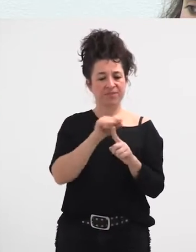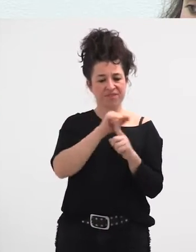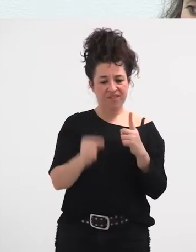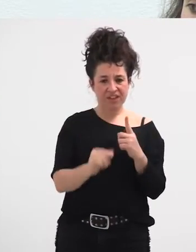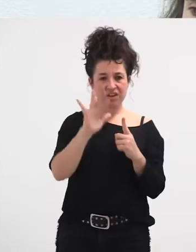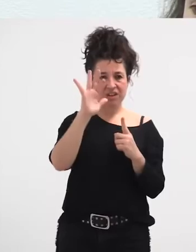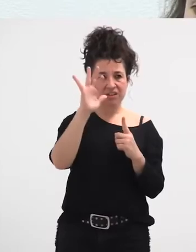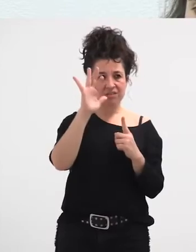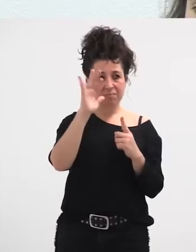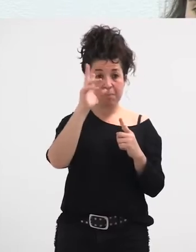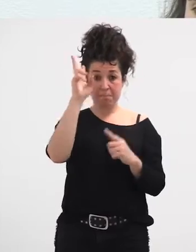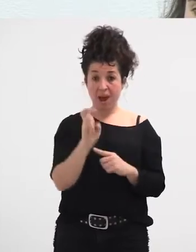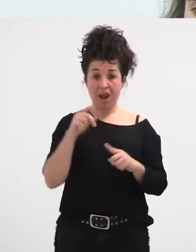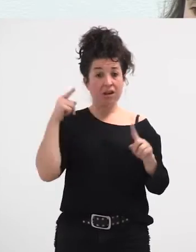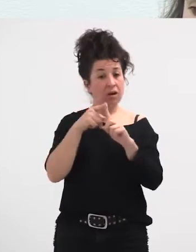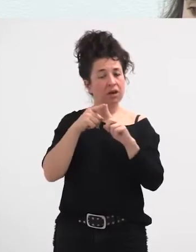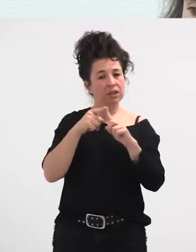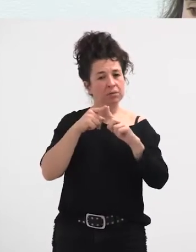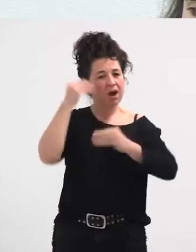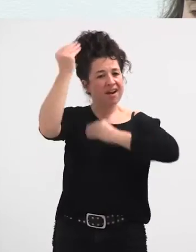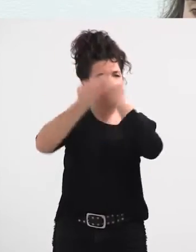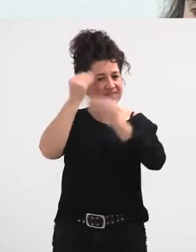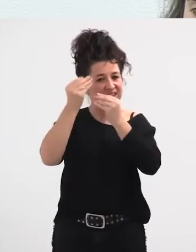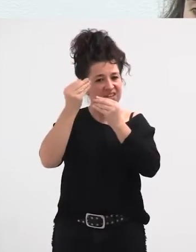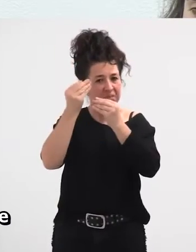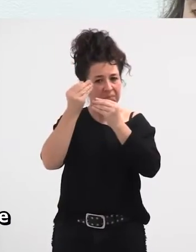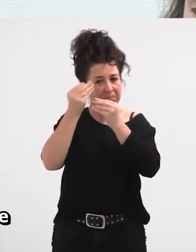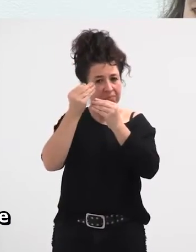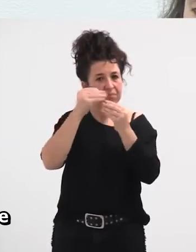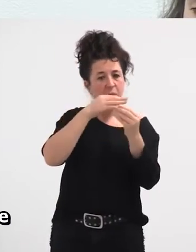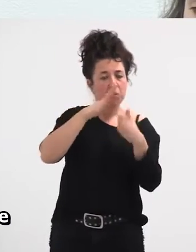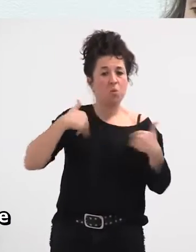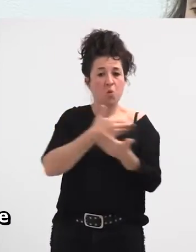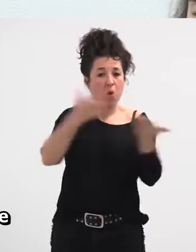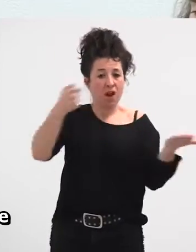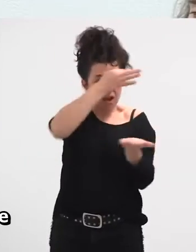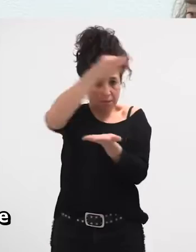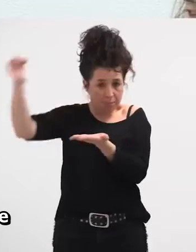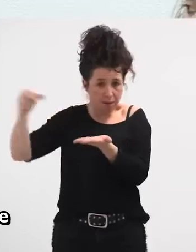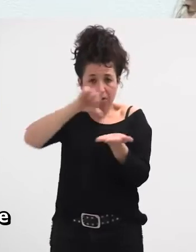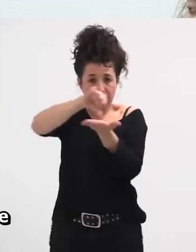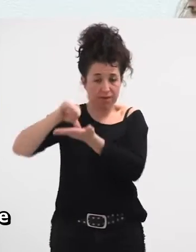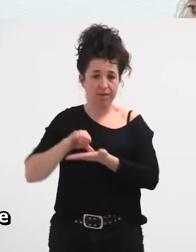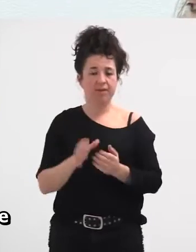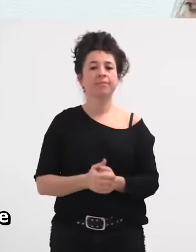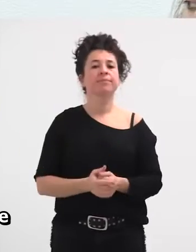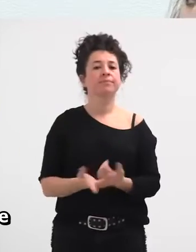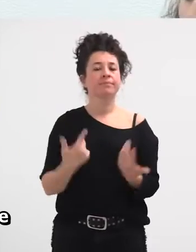egiteko leku guztietan. Orduan, nik nahi nizuen pixkat, oiek daude liburuan, baina baitare dira, gure